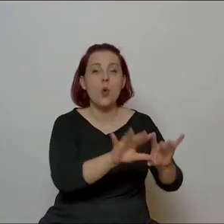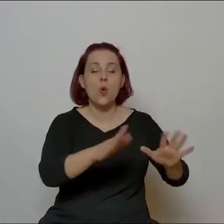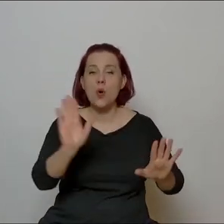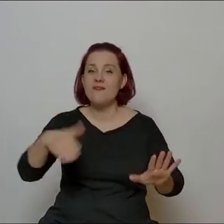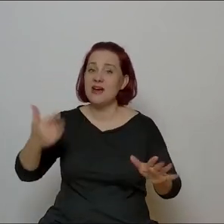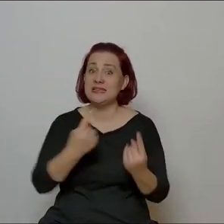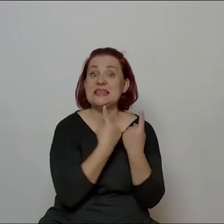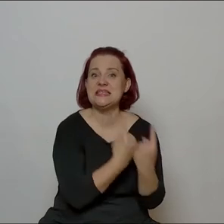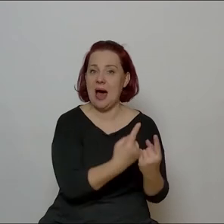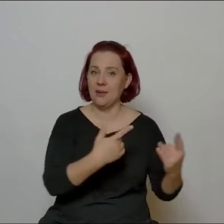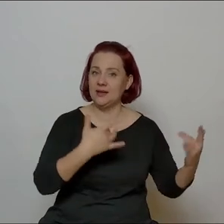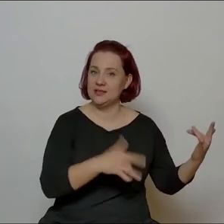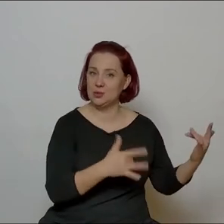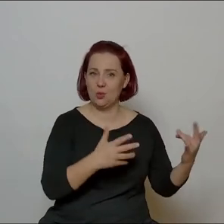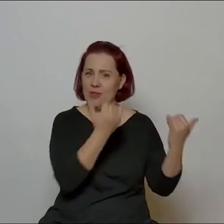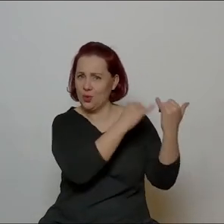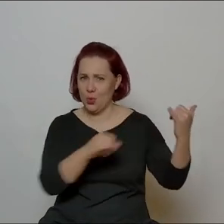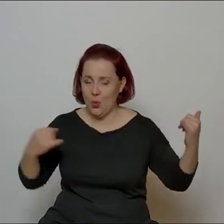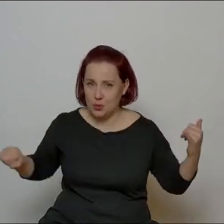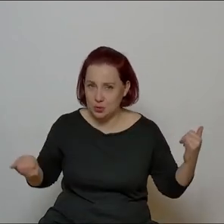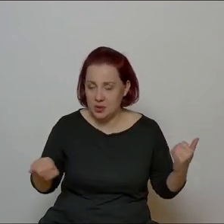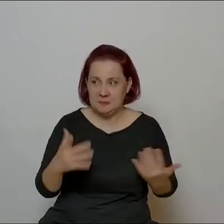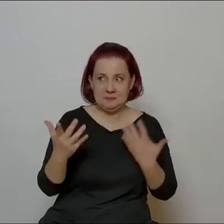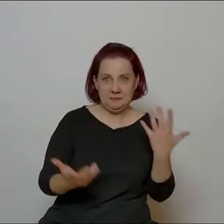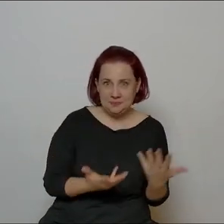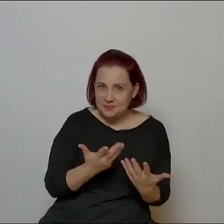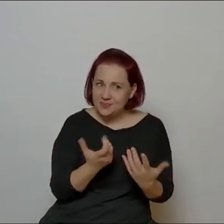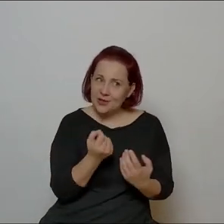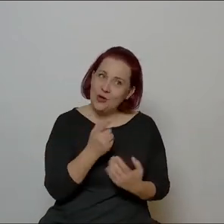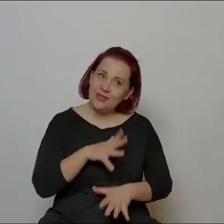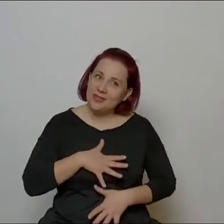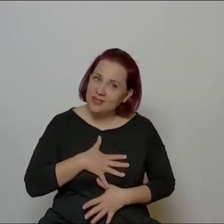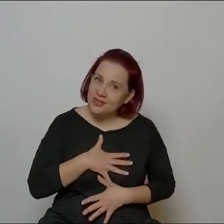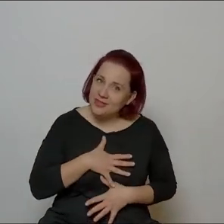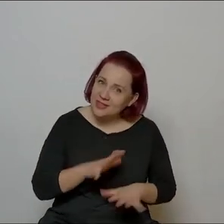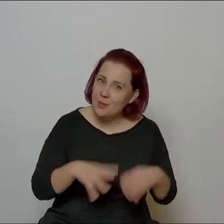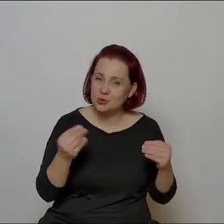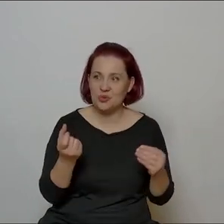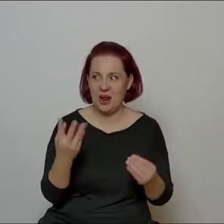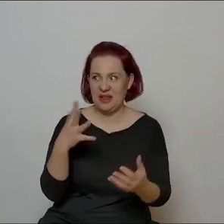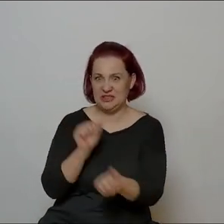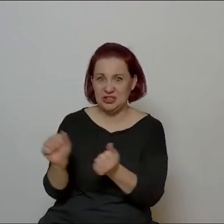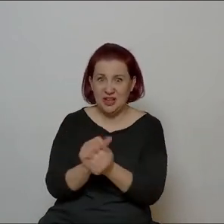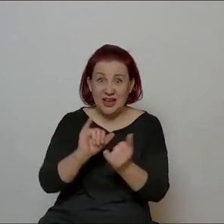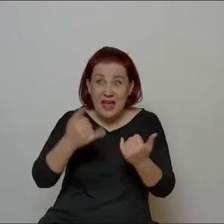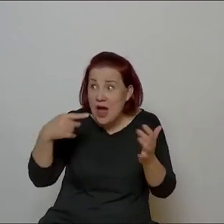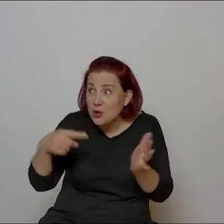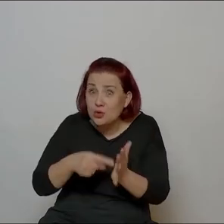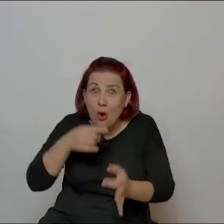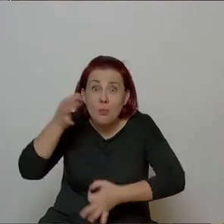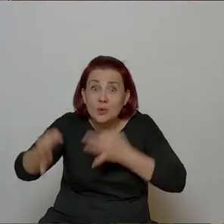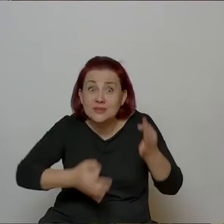co wydaje się być znów na pierwszy rzut oka, no trochę profanacją, jak to Bema Pamięci Rapsodu Żałowny w wersji